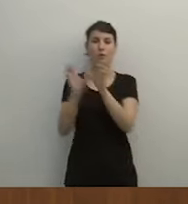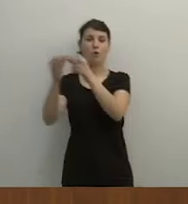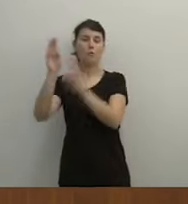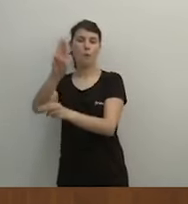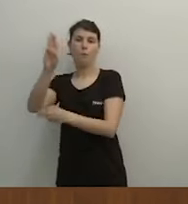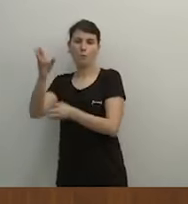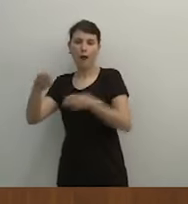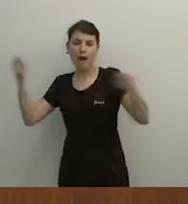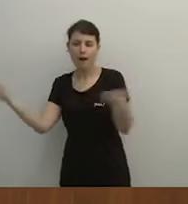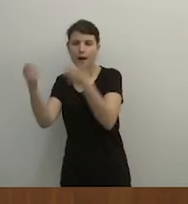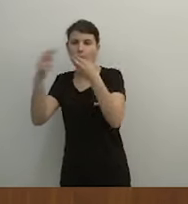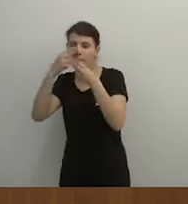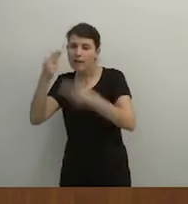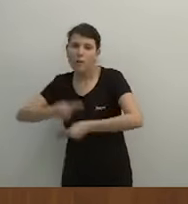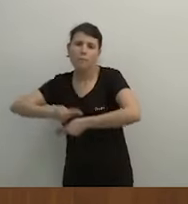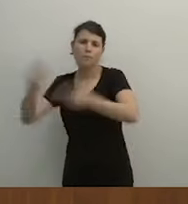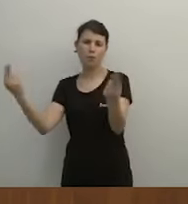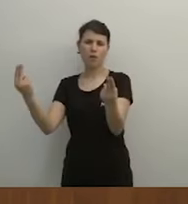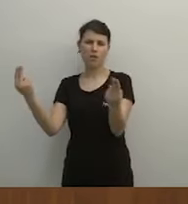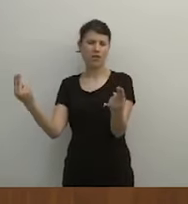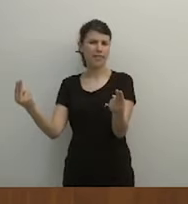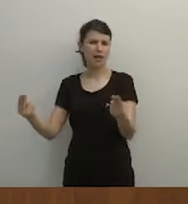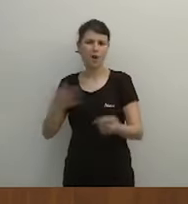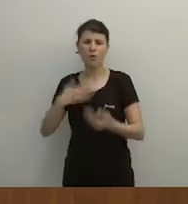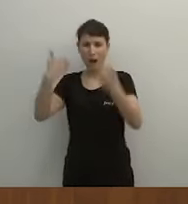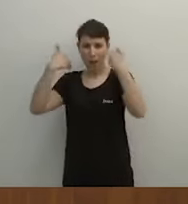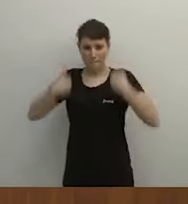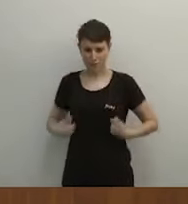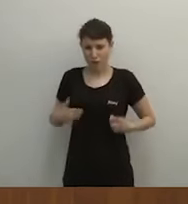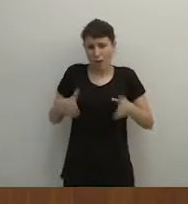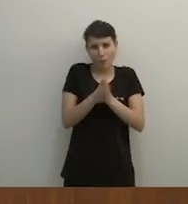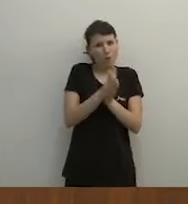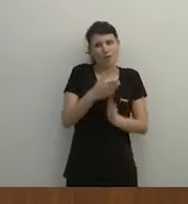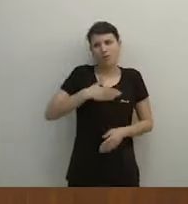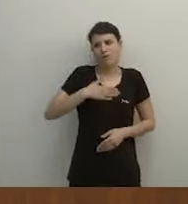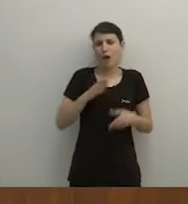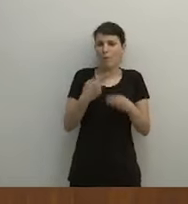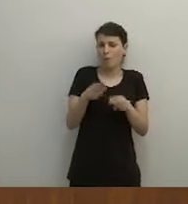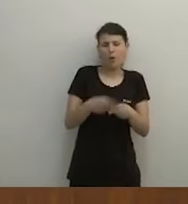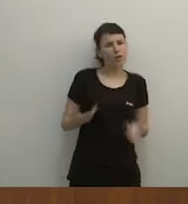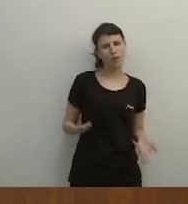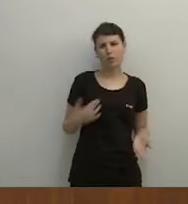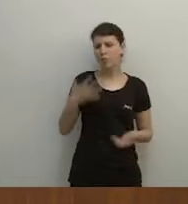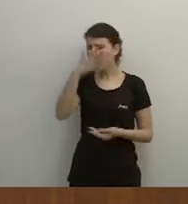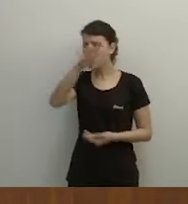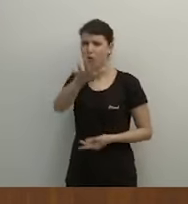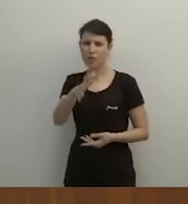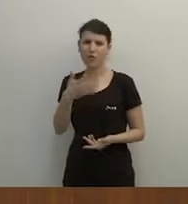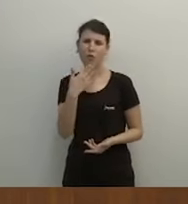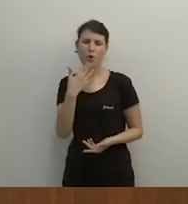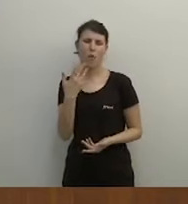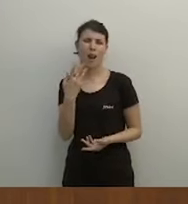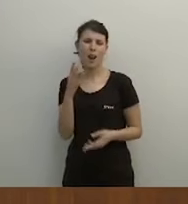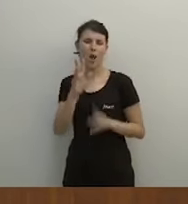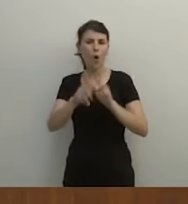on s'insereix publicitat amb diners públics, contra la moa persona i els meus companys. Denunciar la corrupció política es paga